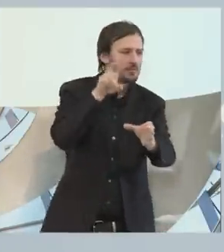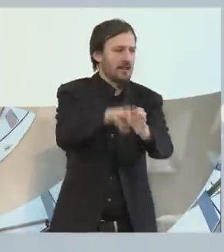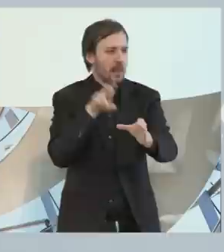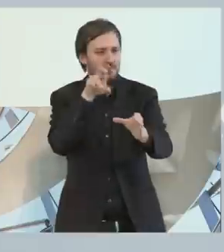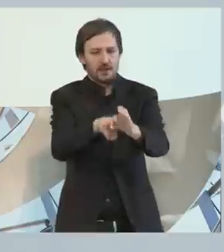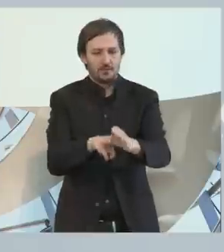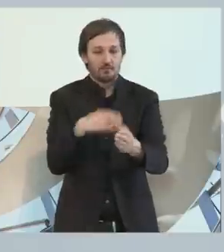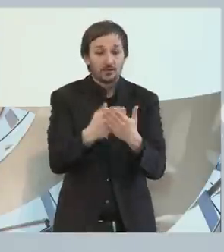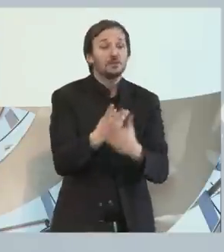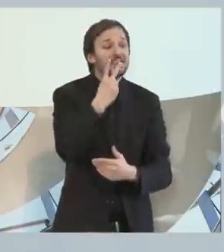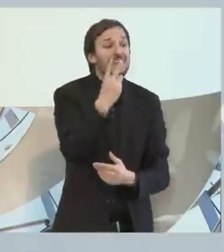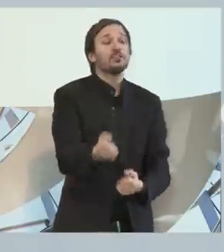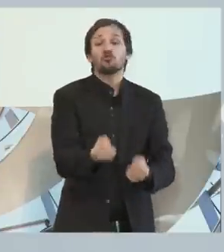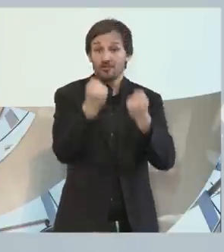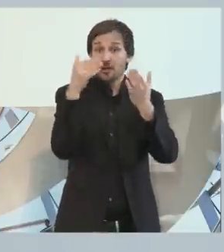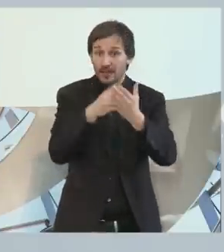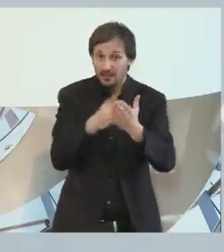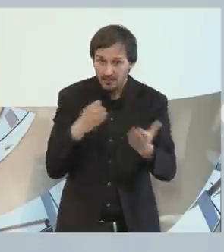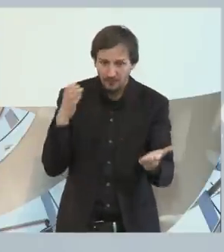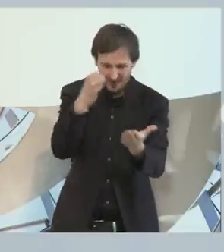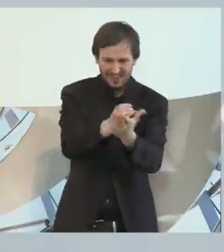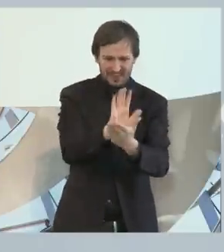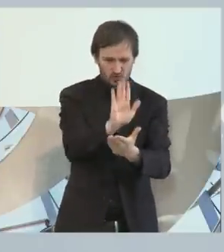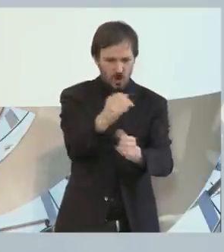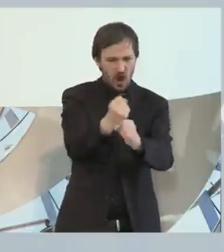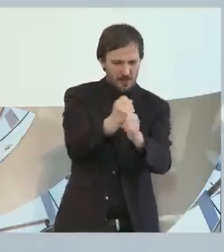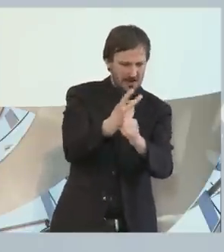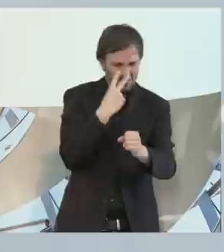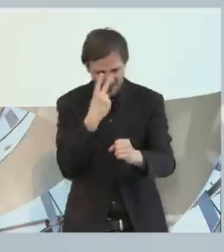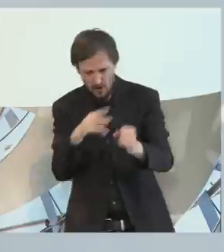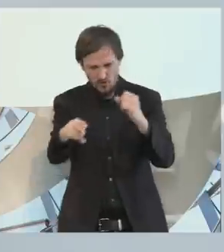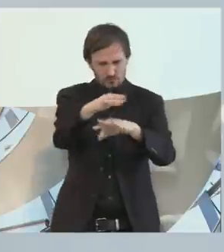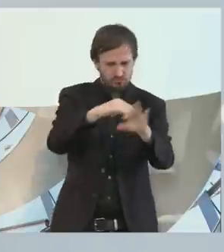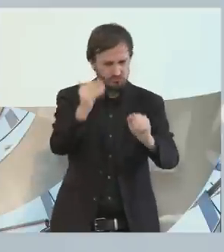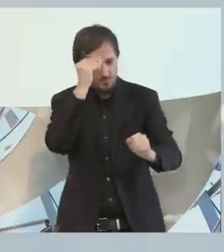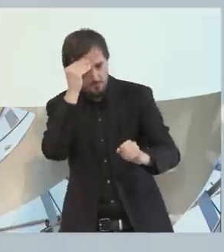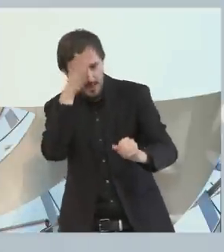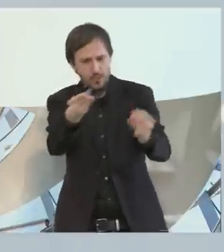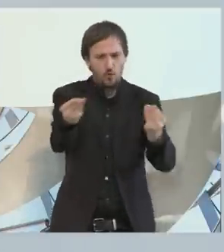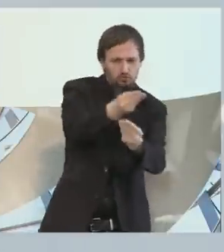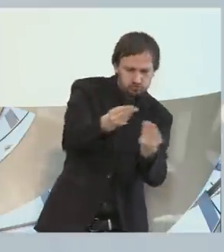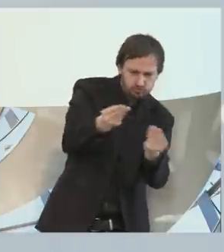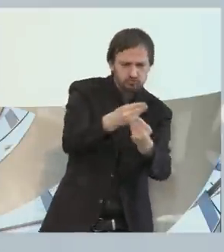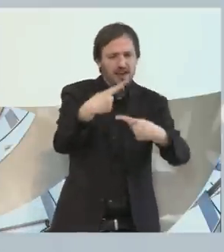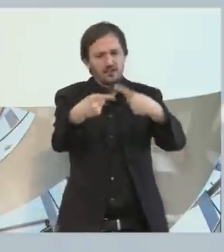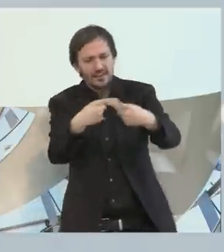wie die Schwerbehindertenvertretungen dort ihre Arbeit leisten, in der Bildung, im Miteinander, in der